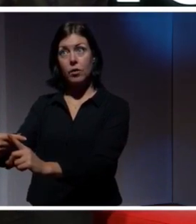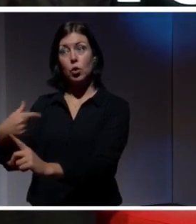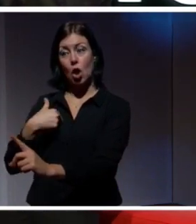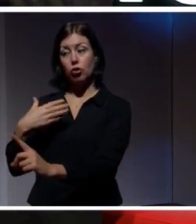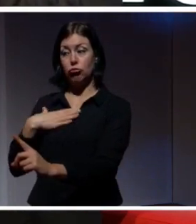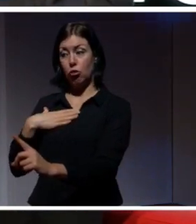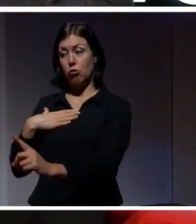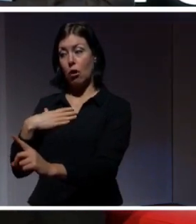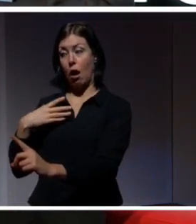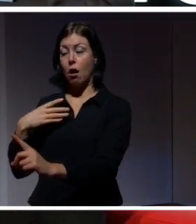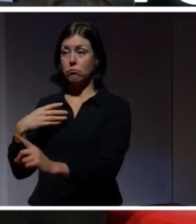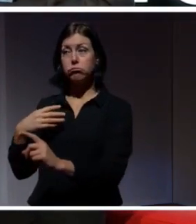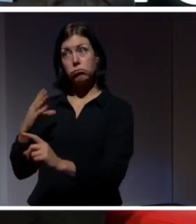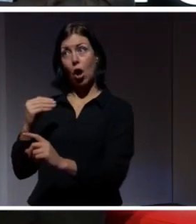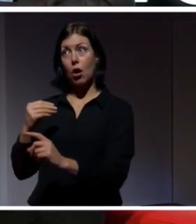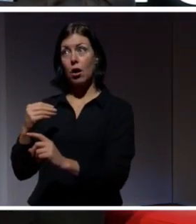överväger.